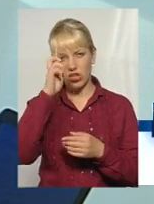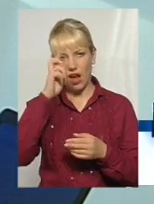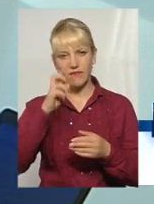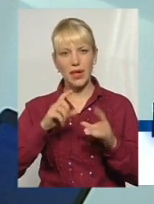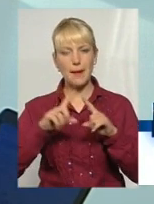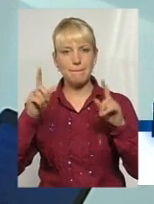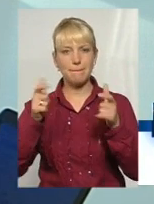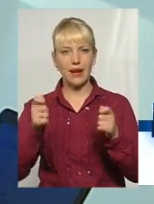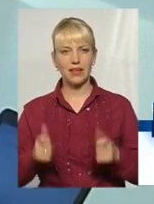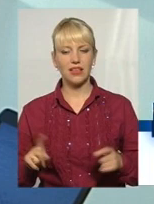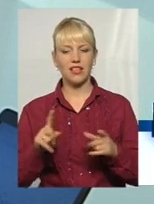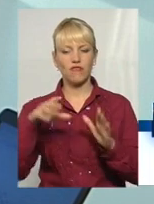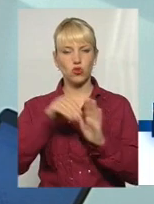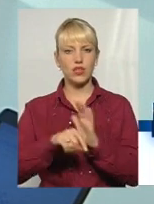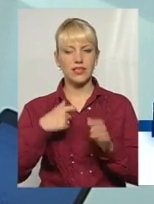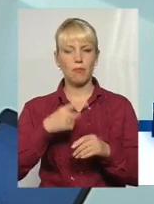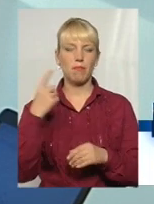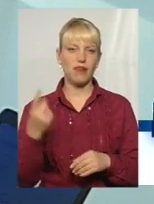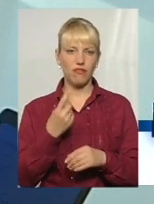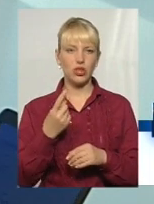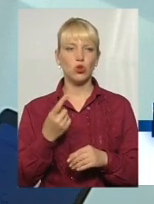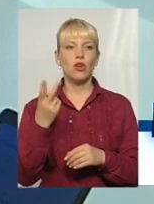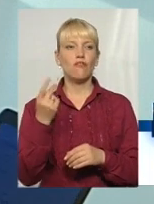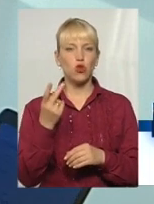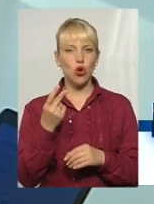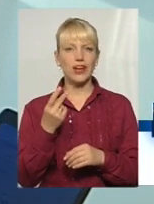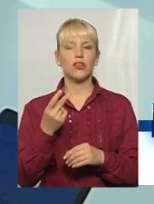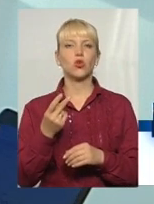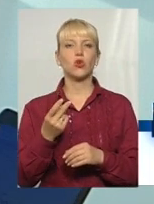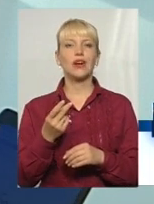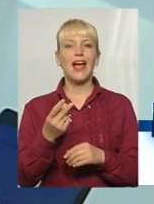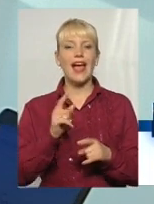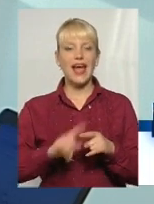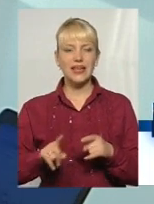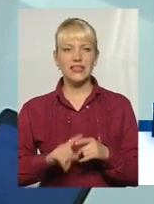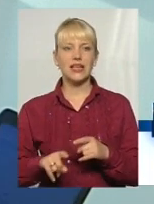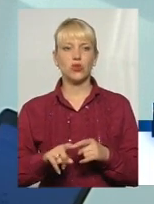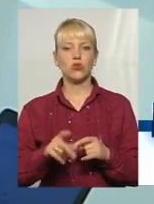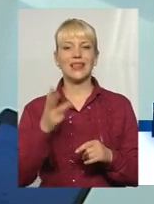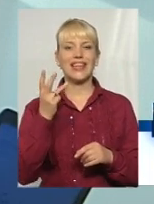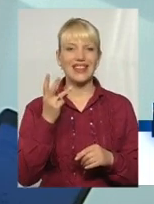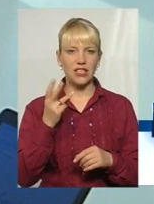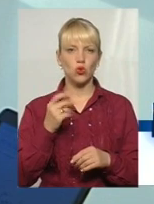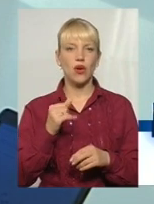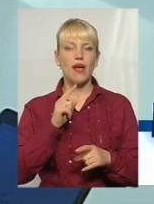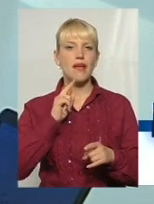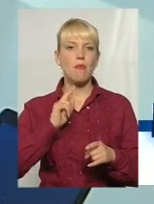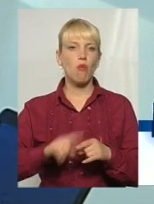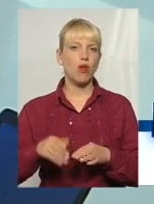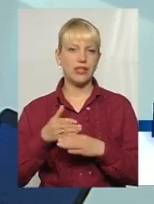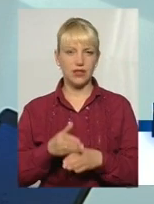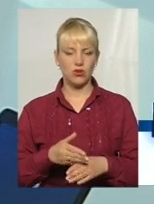з себе первинну, вторинну, екстрену, третинну і паліативну. При цьому держава гарантує